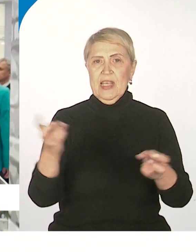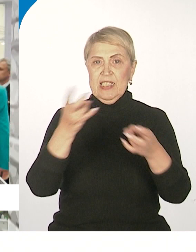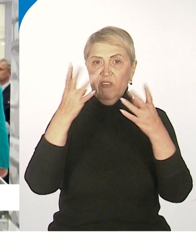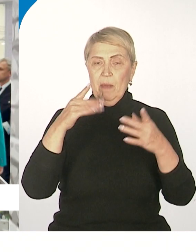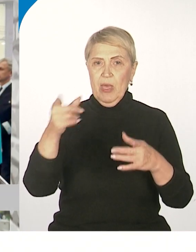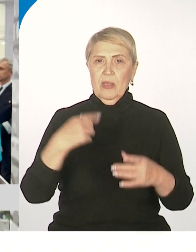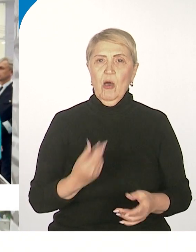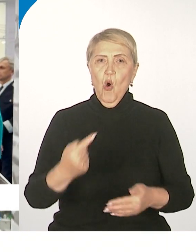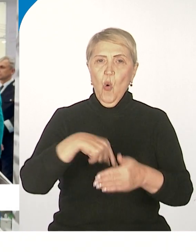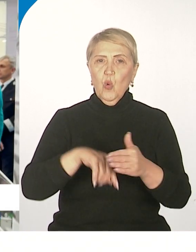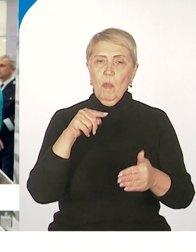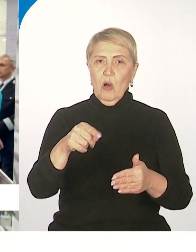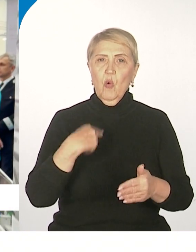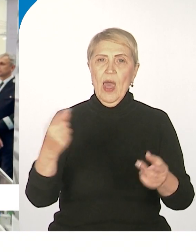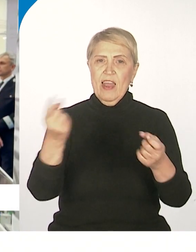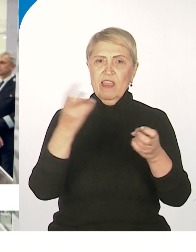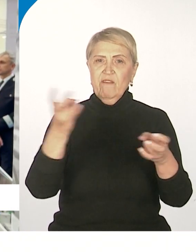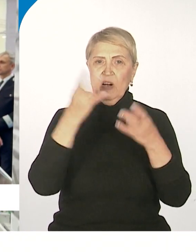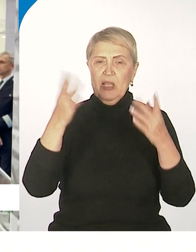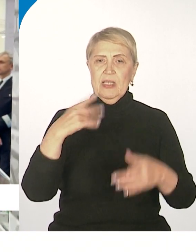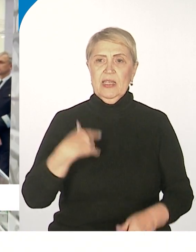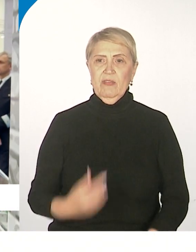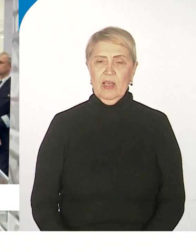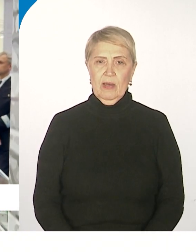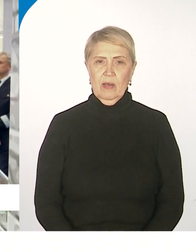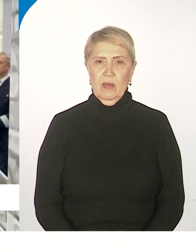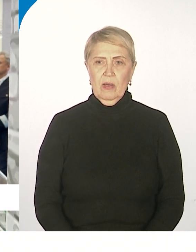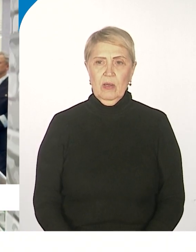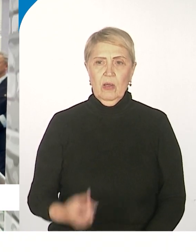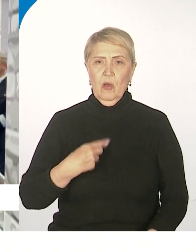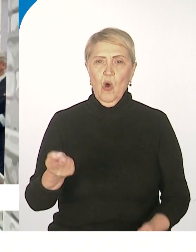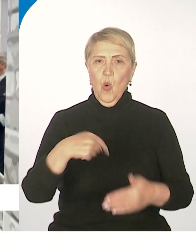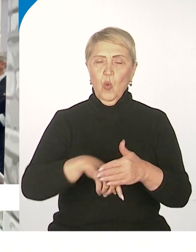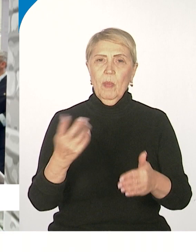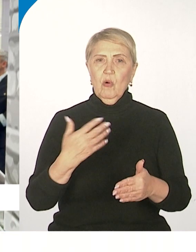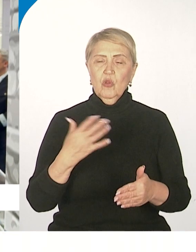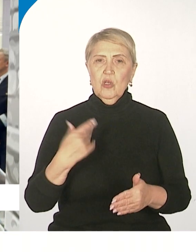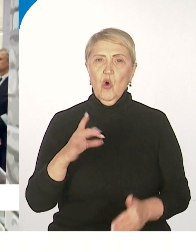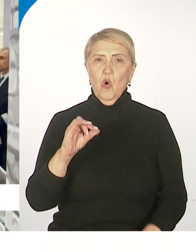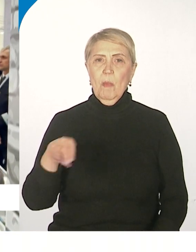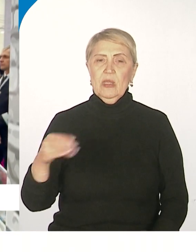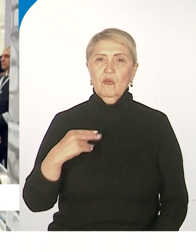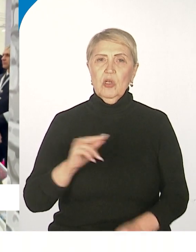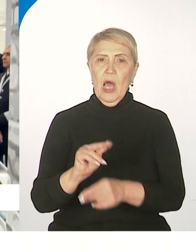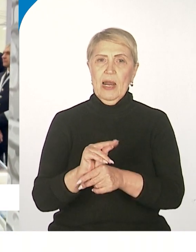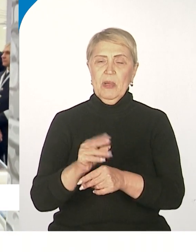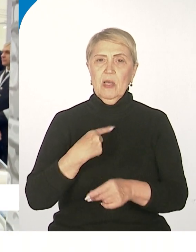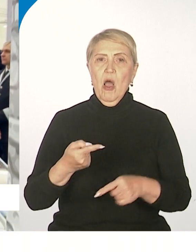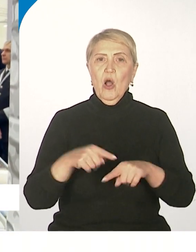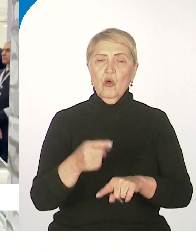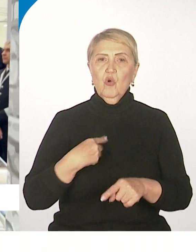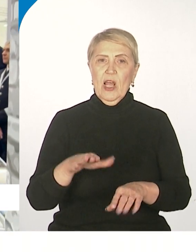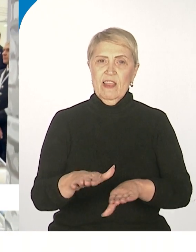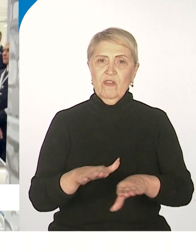глубоко информатизированные, можно сказать, глубоко роботизированные комплексы, которые фактически движутся по